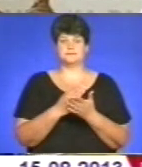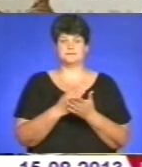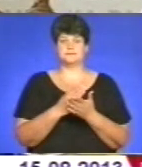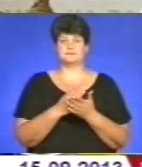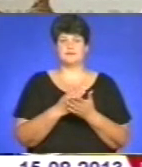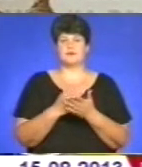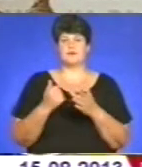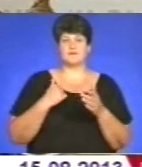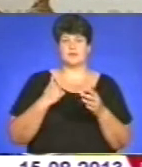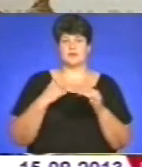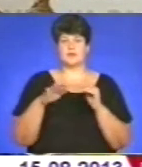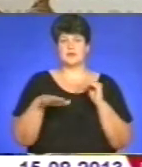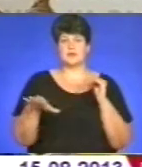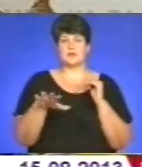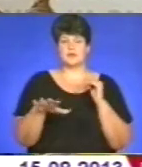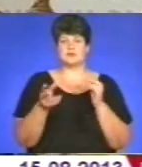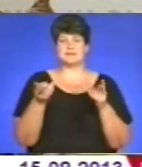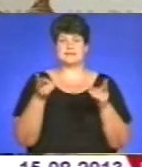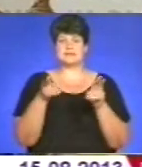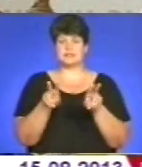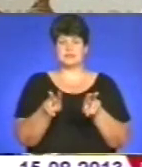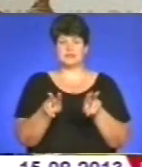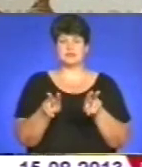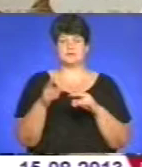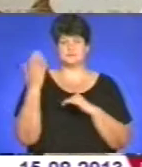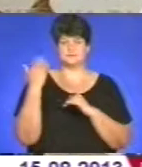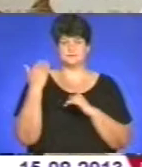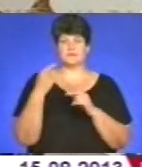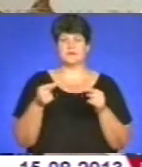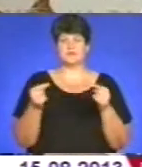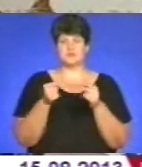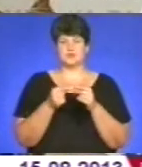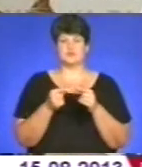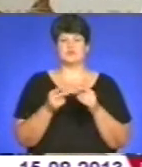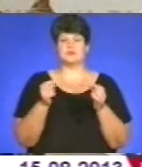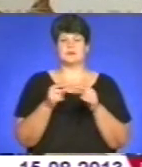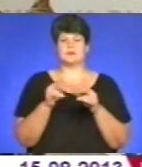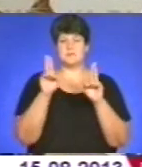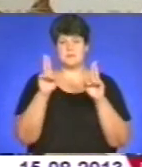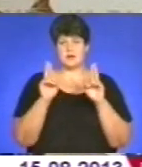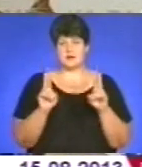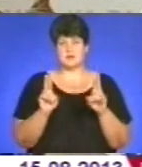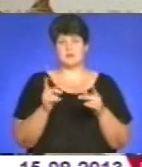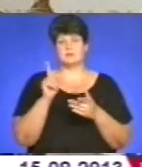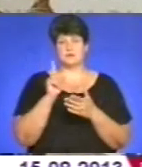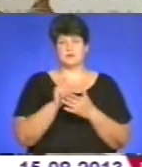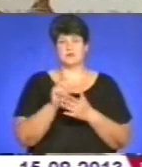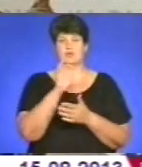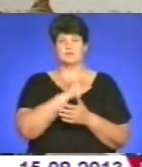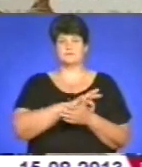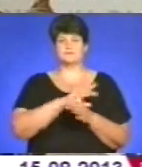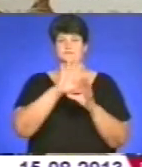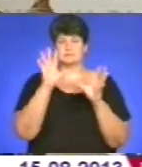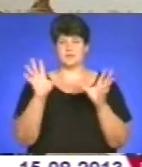полігони, які залишилися, можливо, при розформуванні. І там чітко визначені правила, обмеження і так далі, якими повинні пользоватися всі,